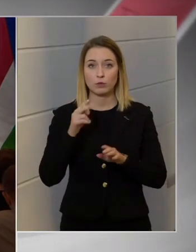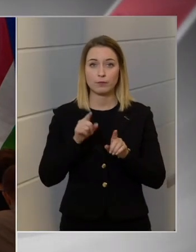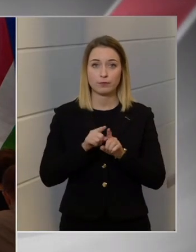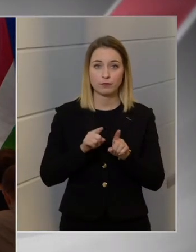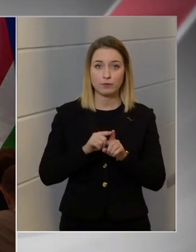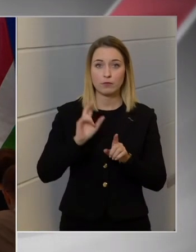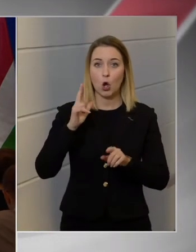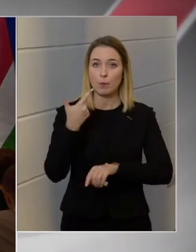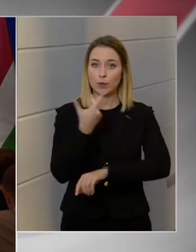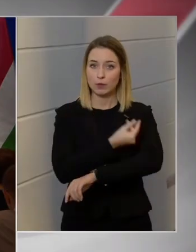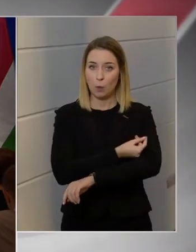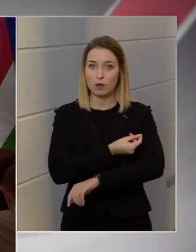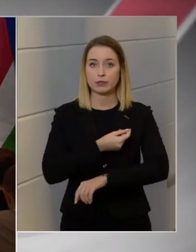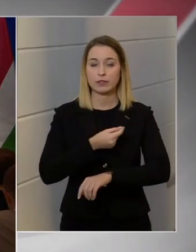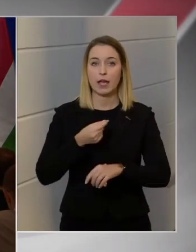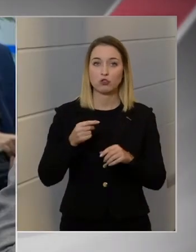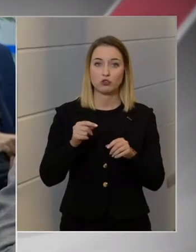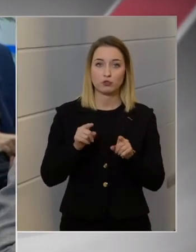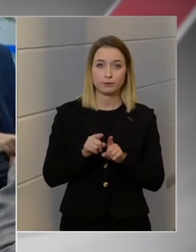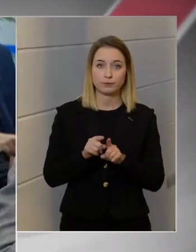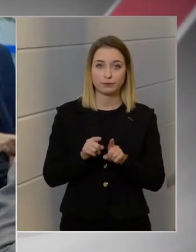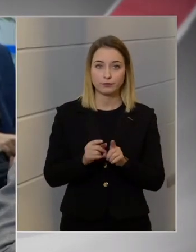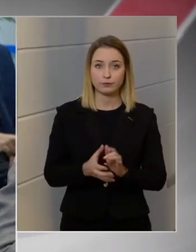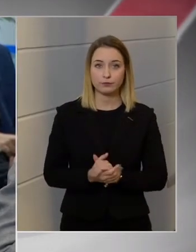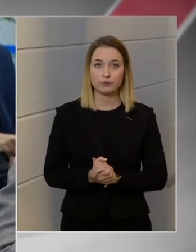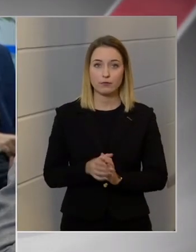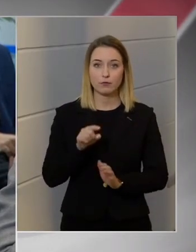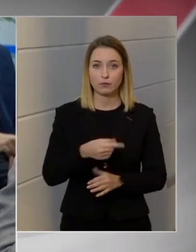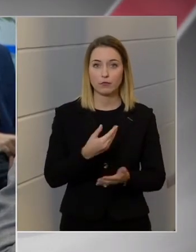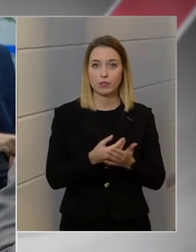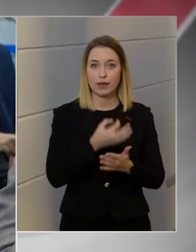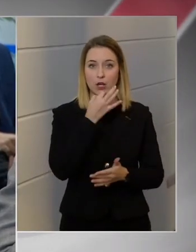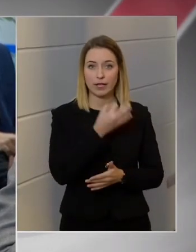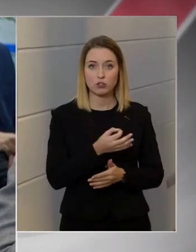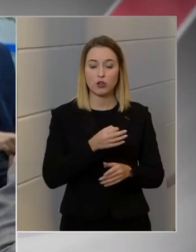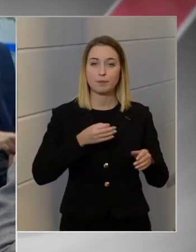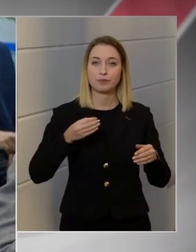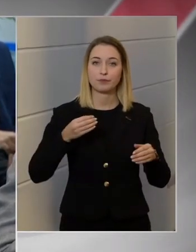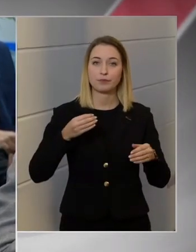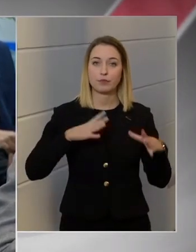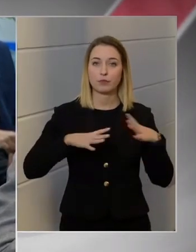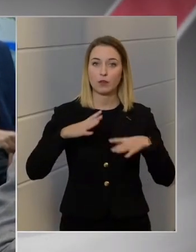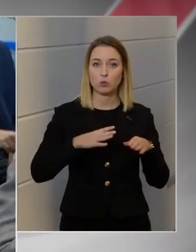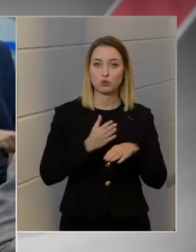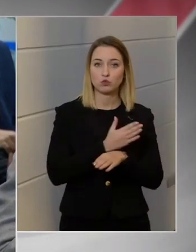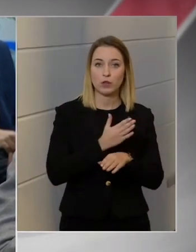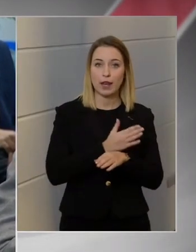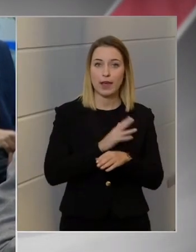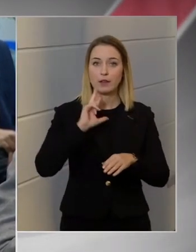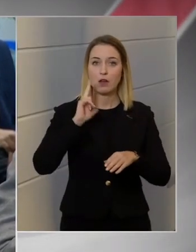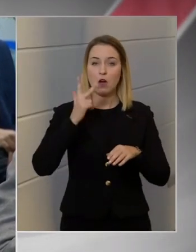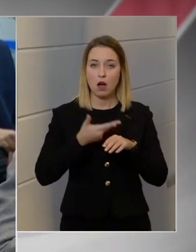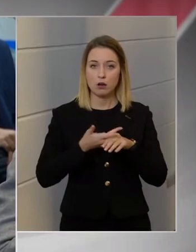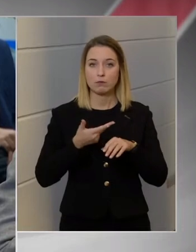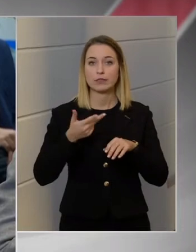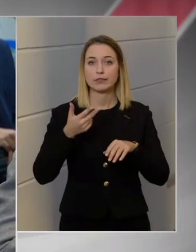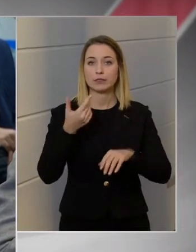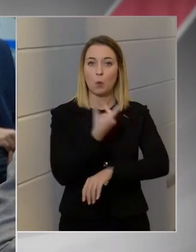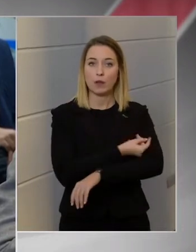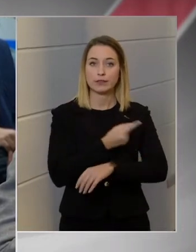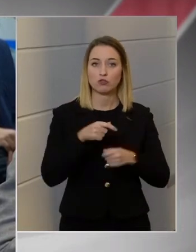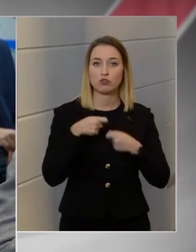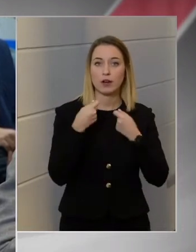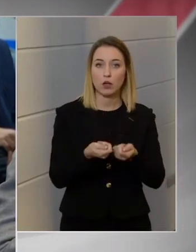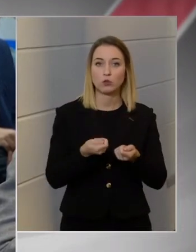beadatott, ugye harmadik oltásként egy ilyen szentés. Az lenne a kérdésem, hogy akkor az augusztus elején kiadott harmadik oltáson vonatkozó